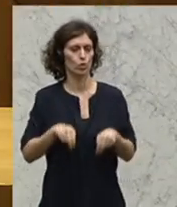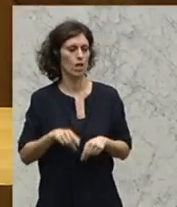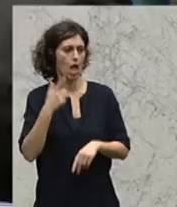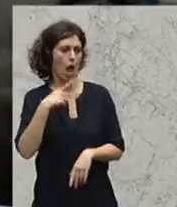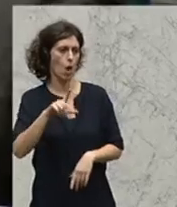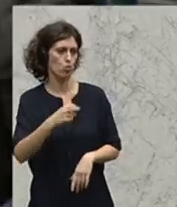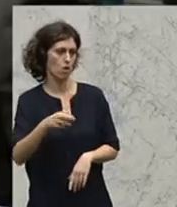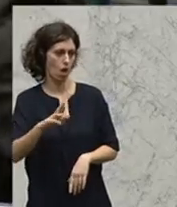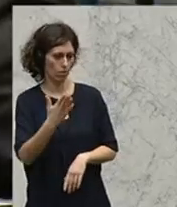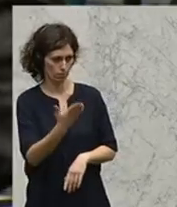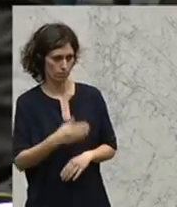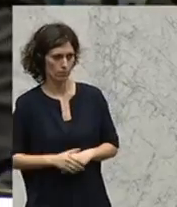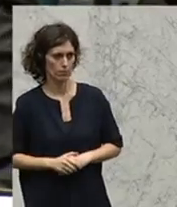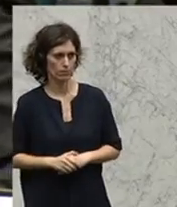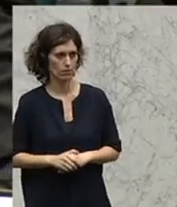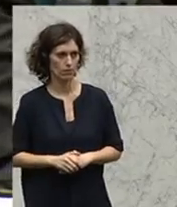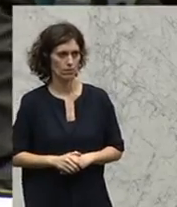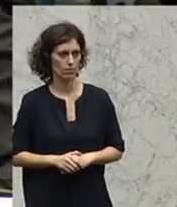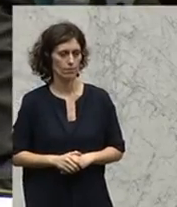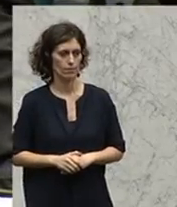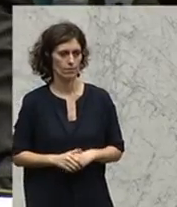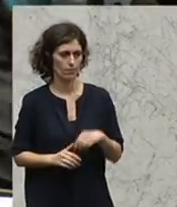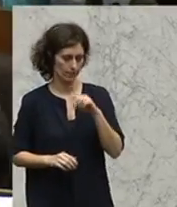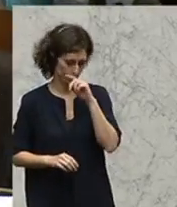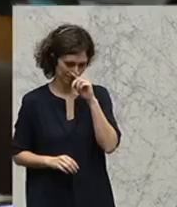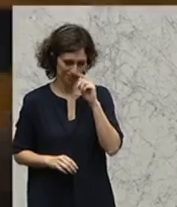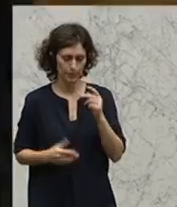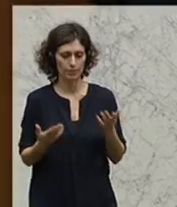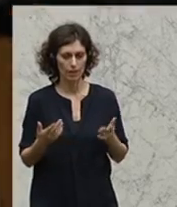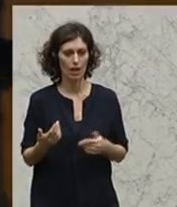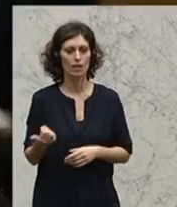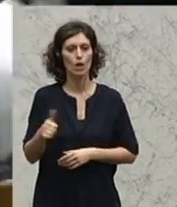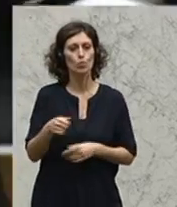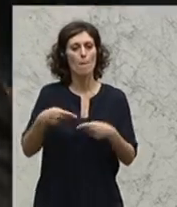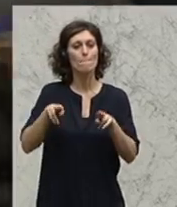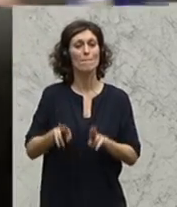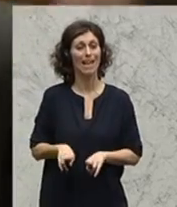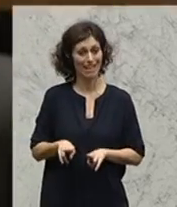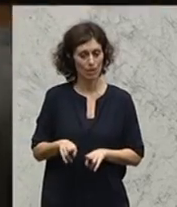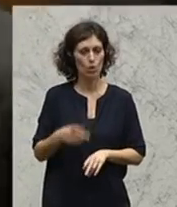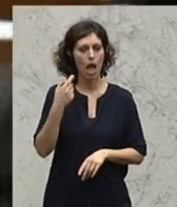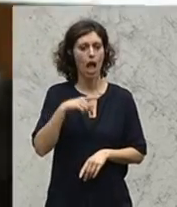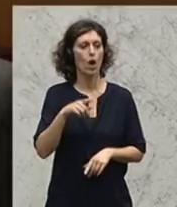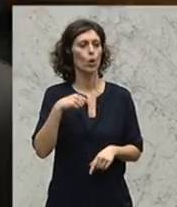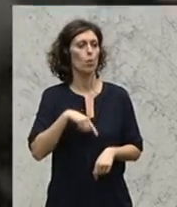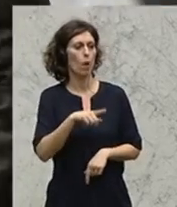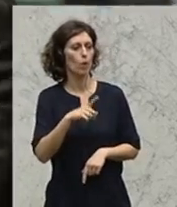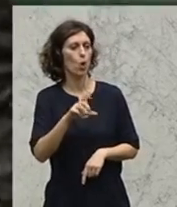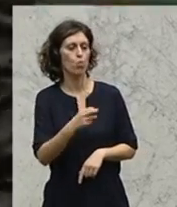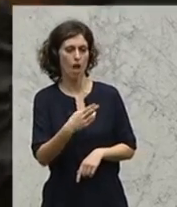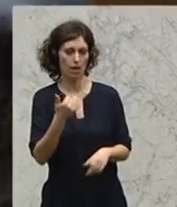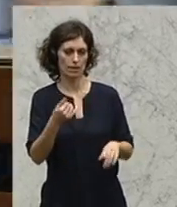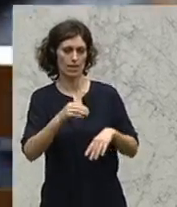Der Antrag sei skurril, sagt Alef Koron, die Asylsprecherin der Grünen. Man könne zu diesem Thema keine Erfolgsbefragung